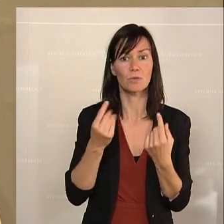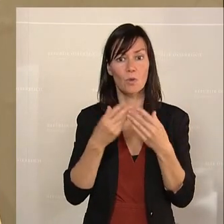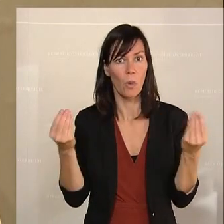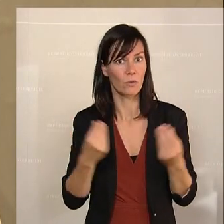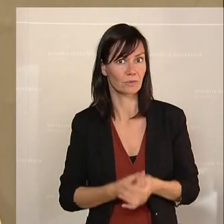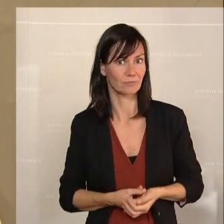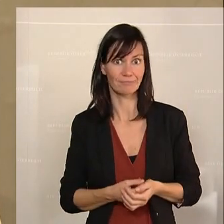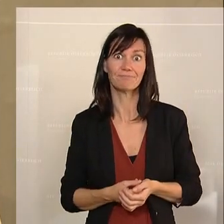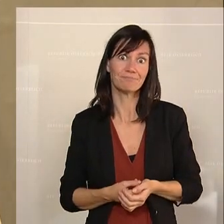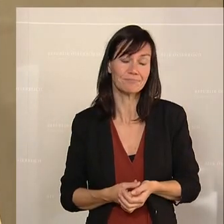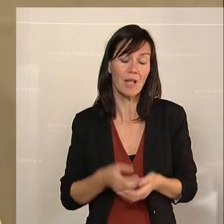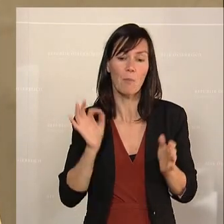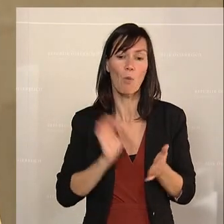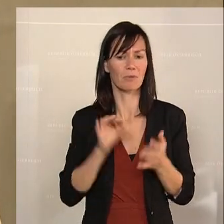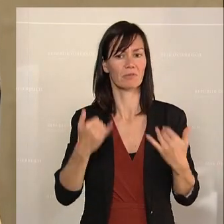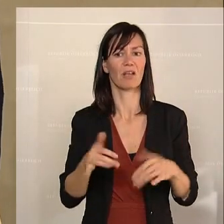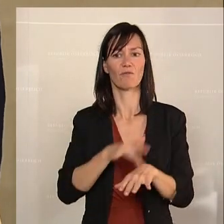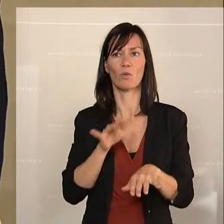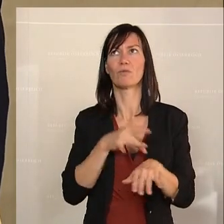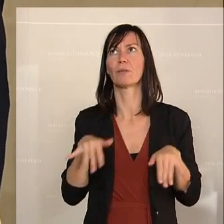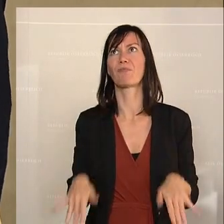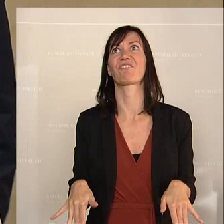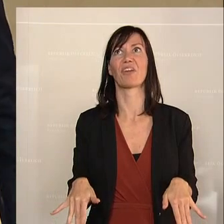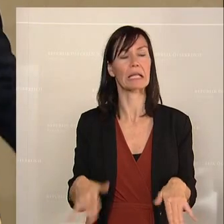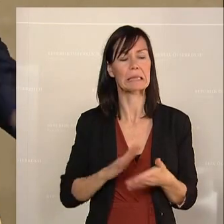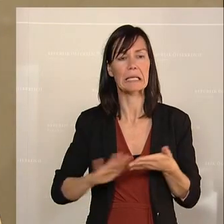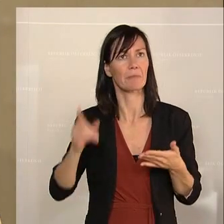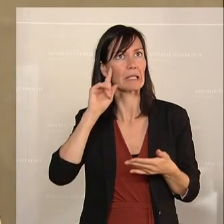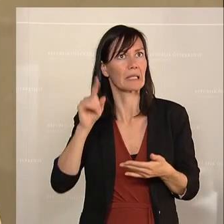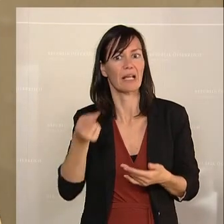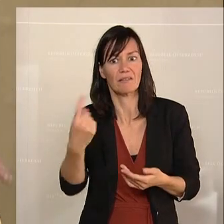dürften alle paralysiert sein und keiner denkt an morgen. Und das ist eigentlich erschütternd.